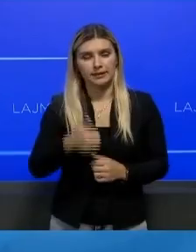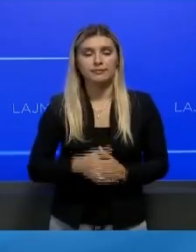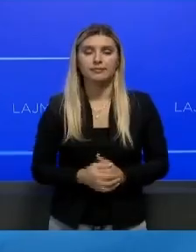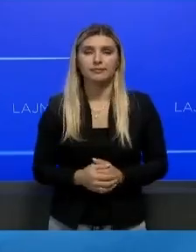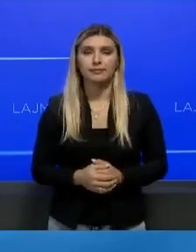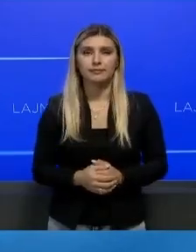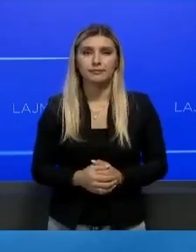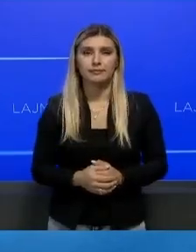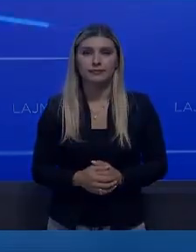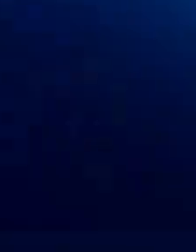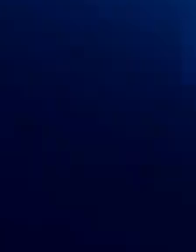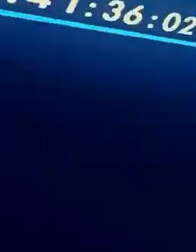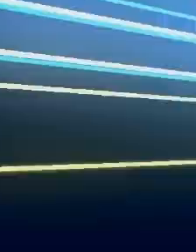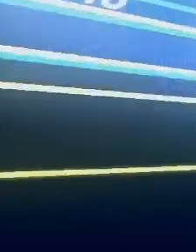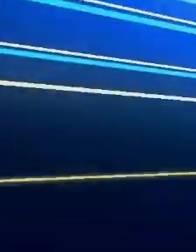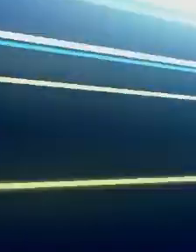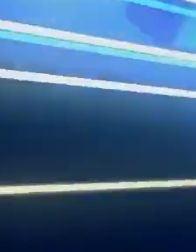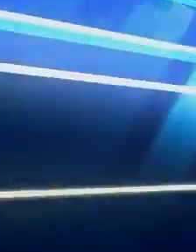pavshimë.